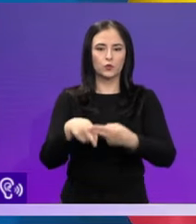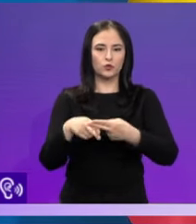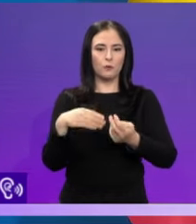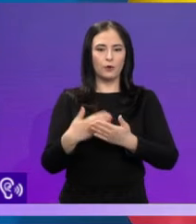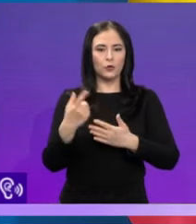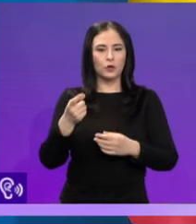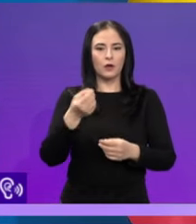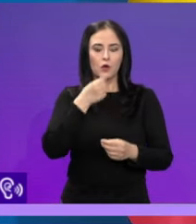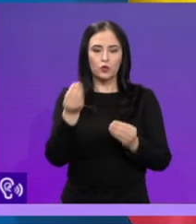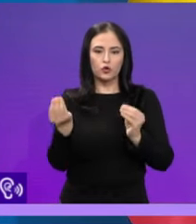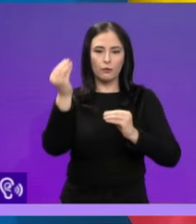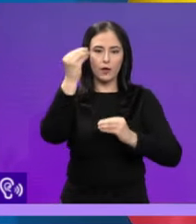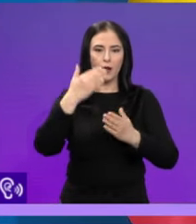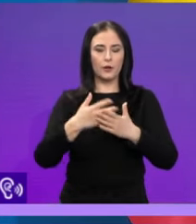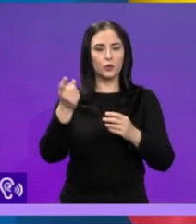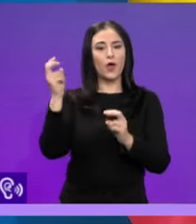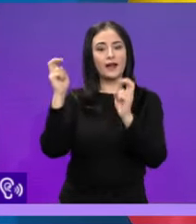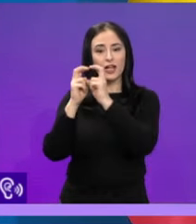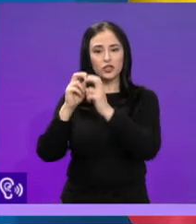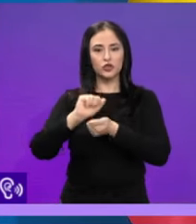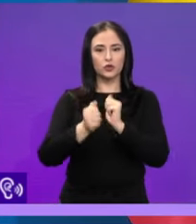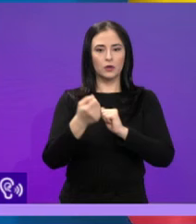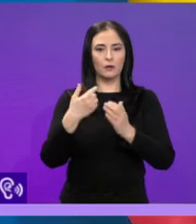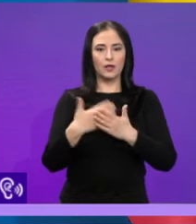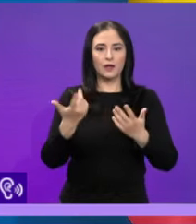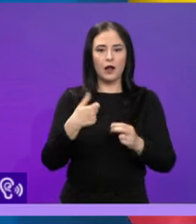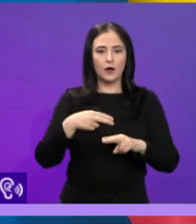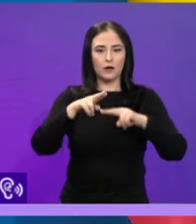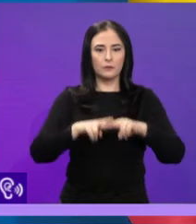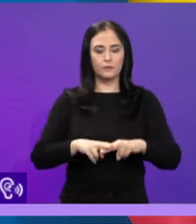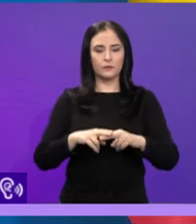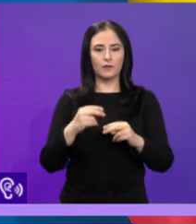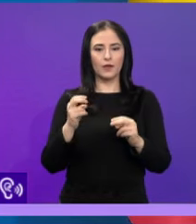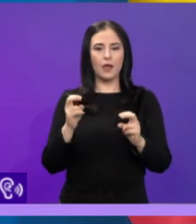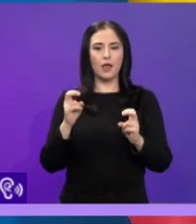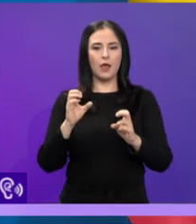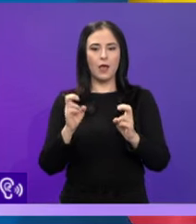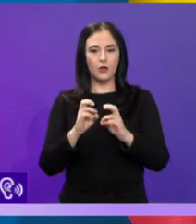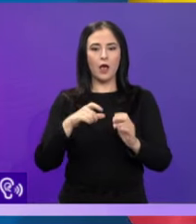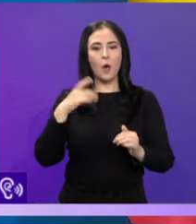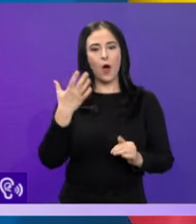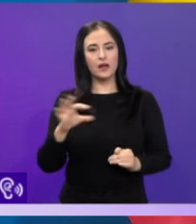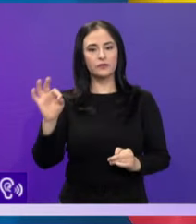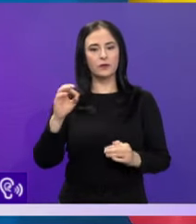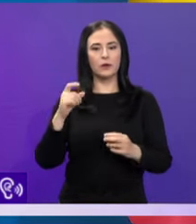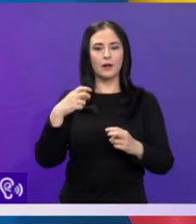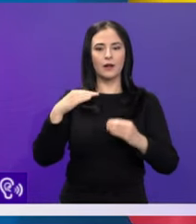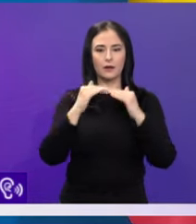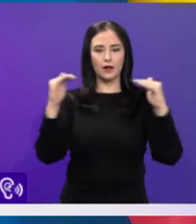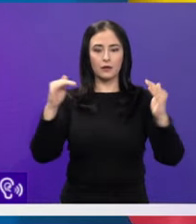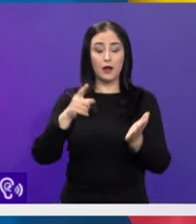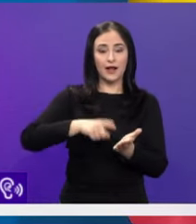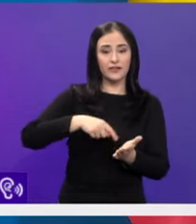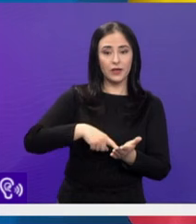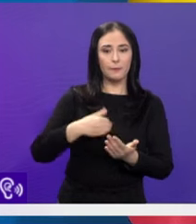suplimentul pentru energie pentru cât a rămas din sezonul rece. Astfel, majorările de pensii